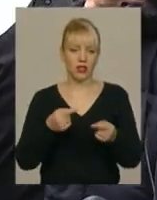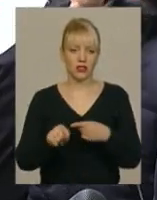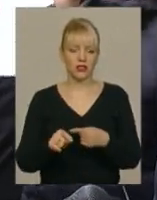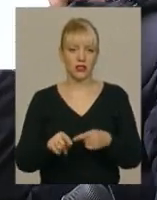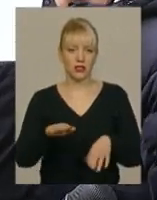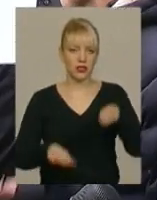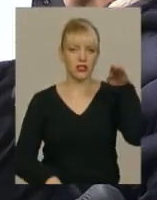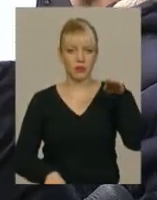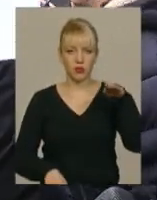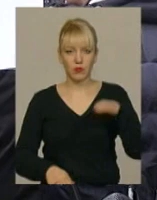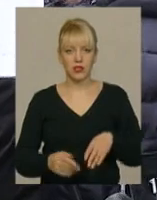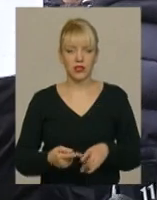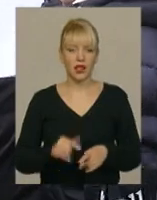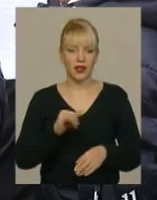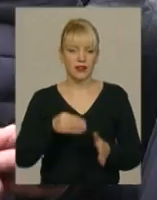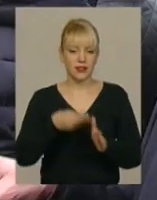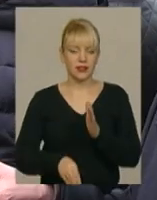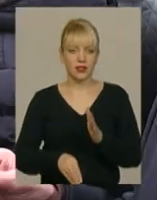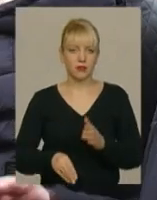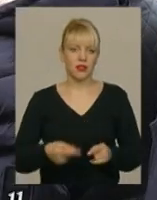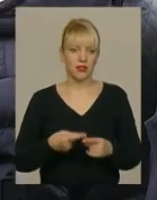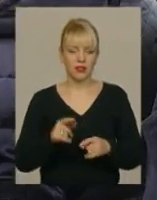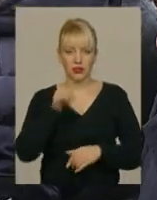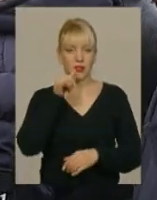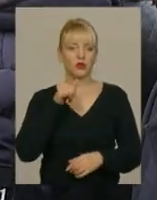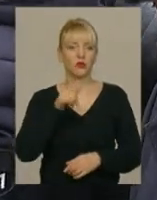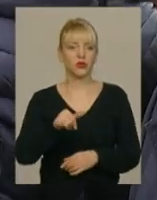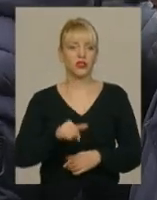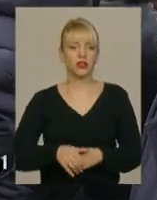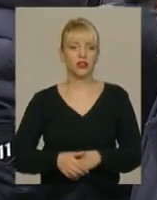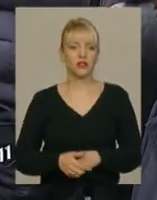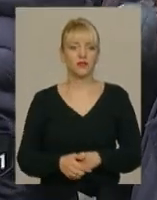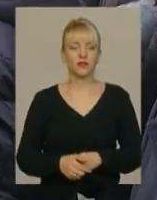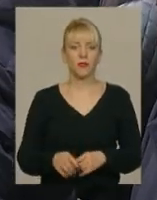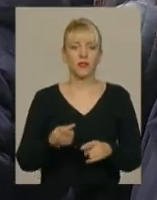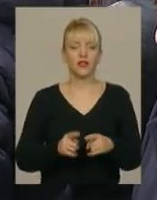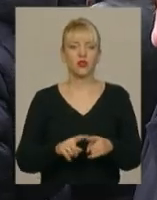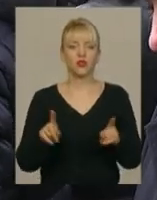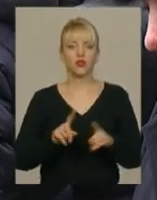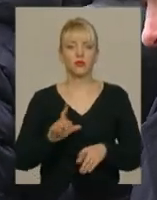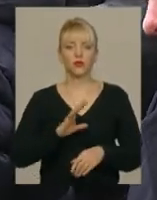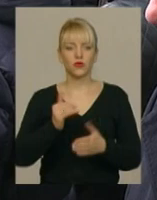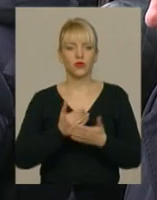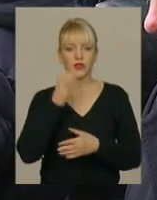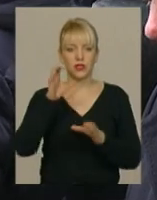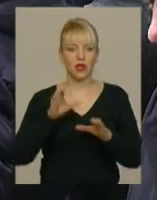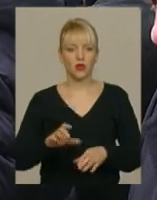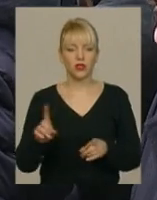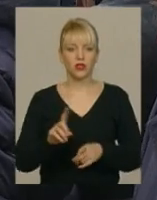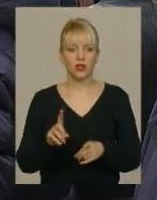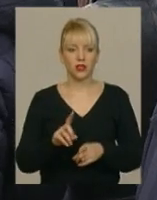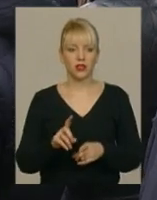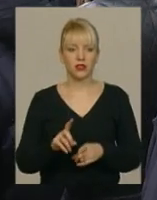Диспропорції величезні і дискримінація. Не допустити того, щоб було новий закон, що вітає в